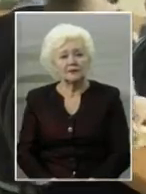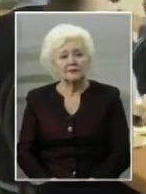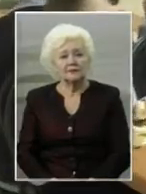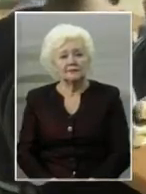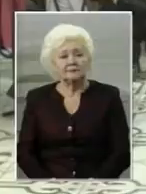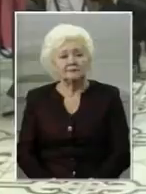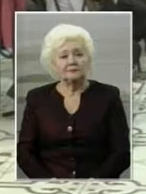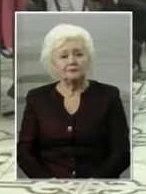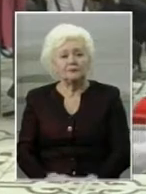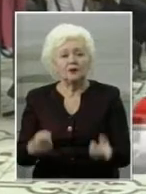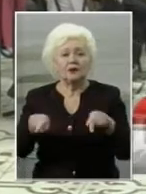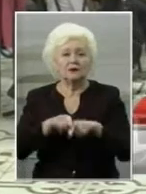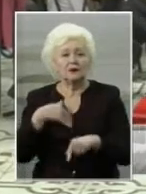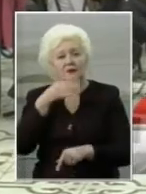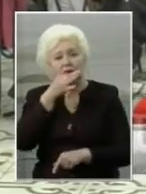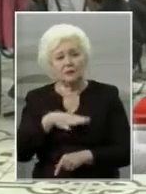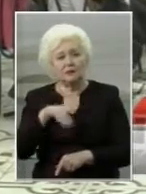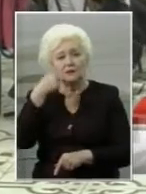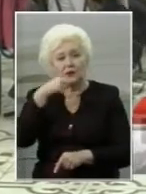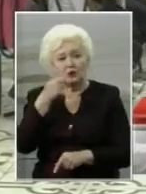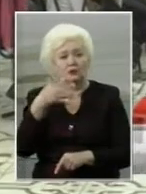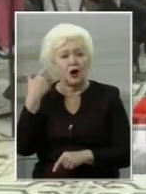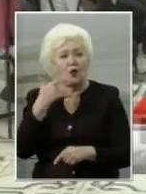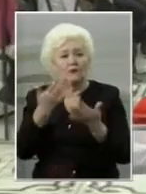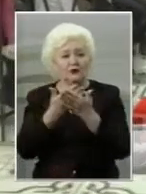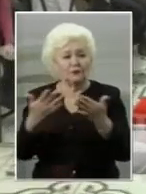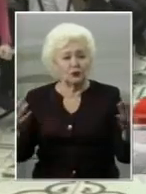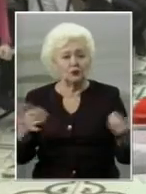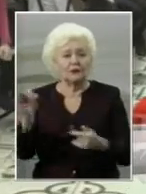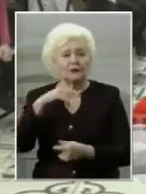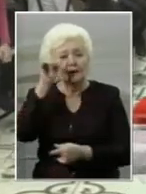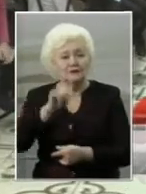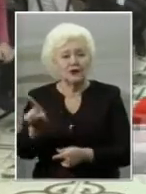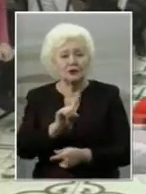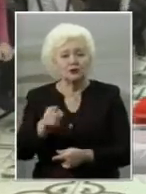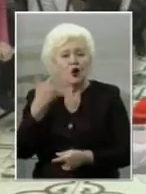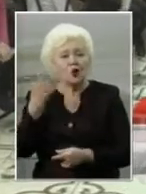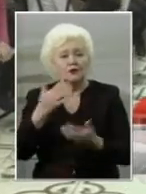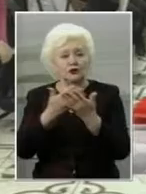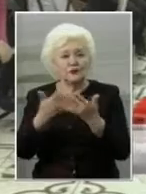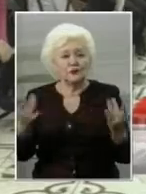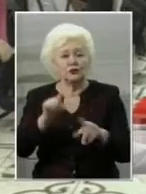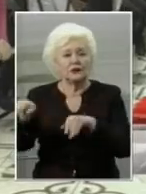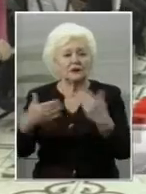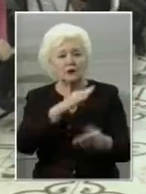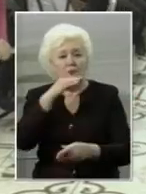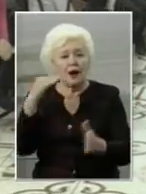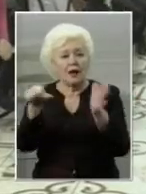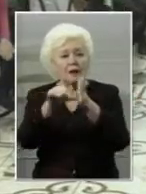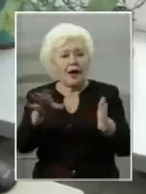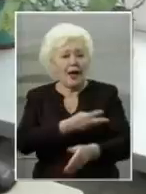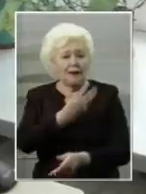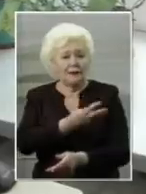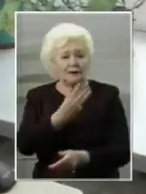Так, мені подобається вживати овочі і фрукти. І я знаю, що овочі і фрукти дають багато енергії здоров